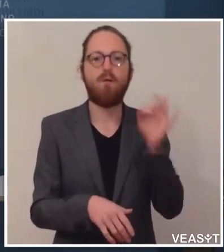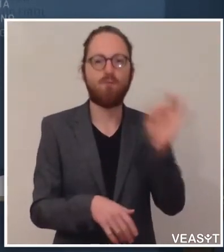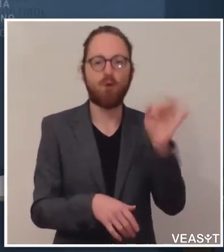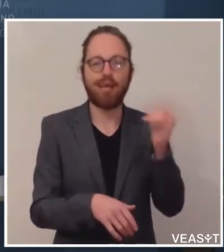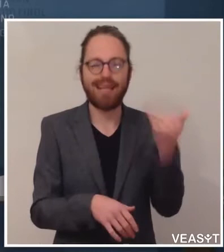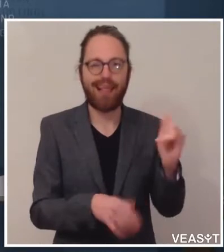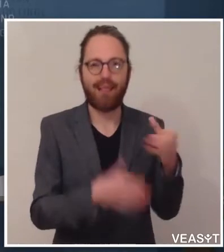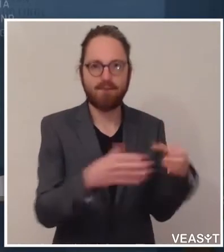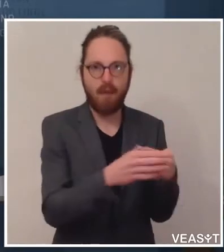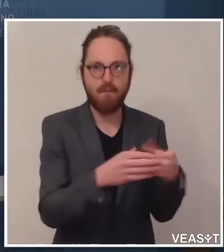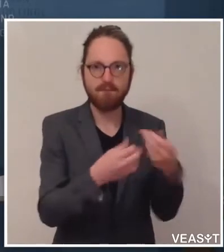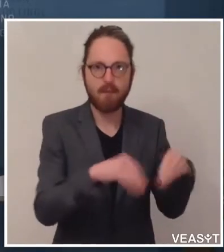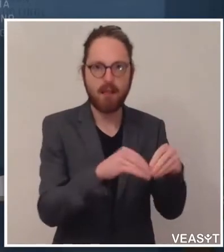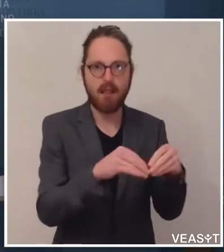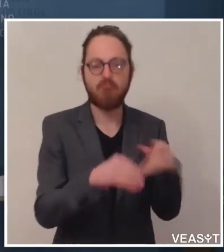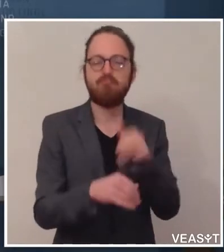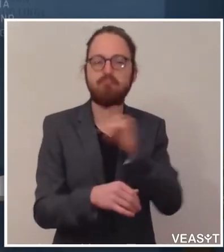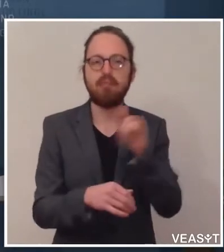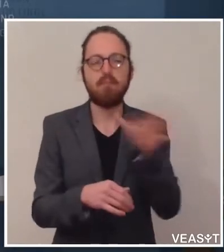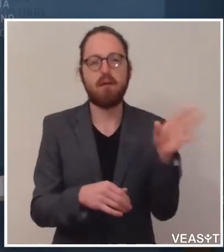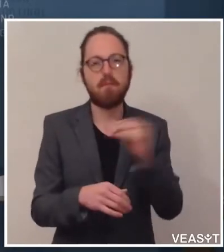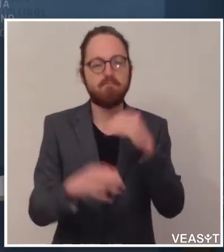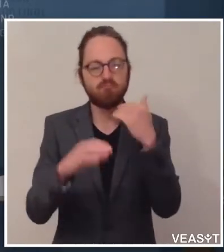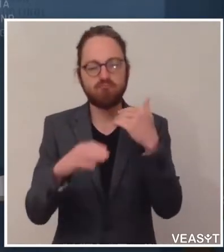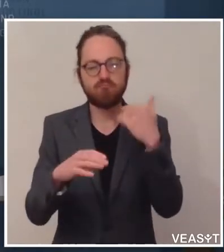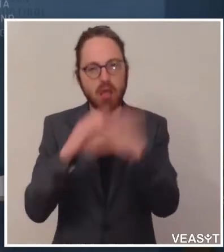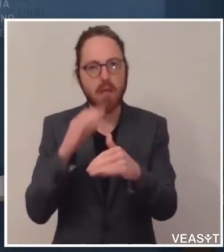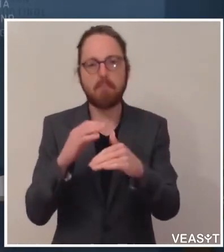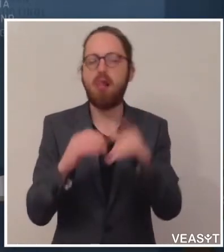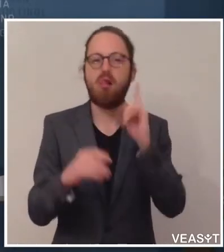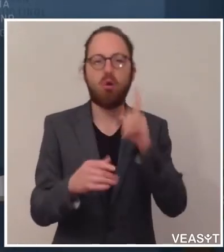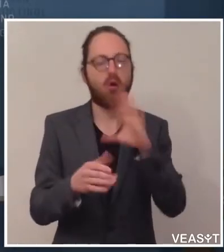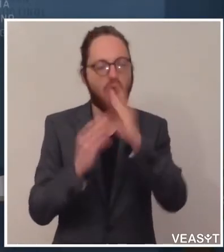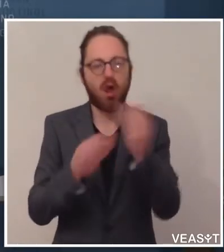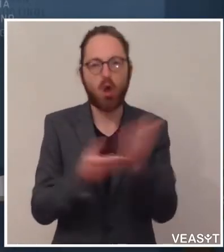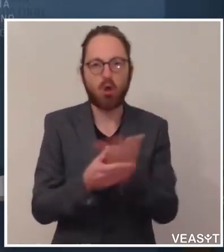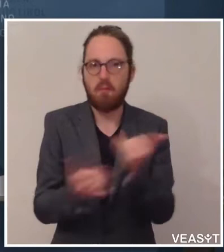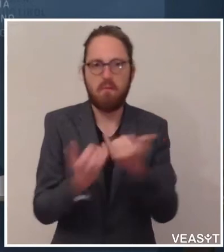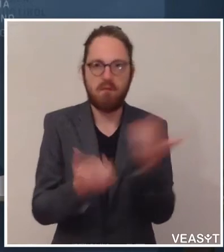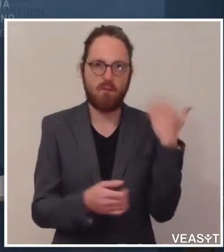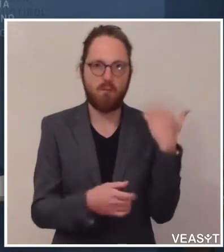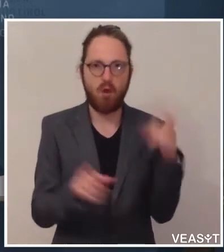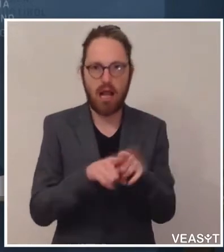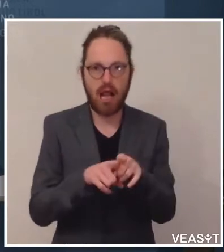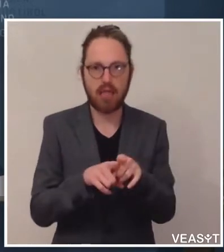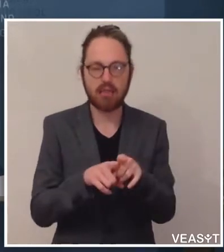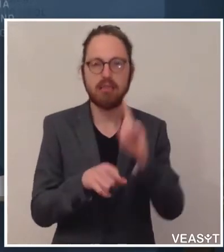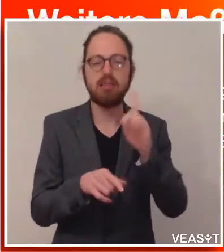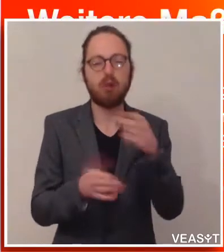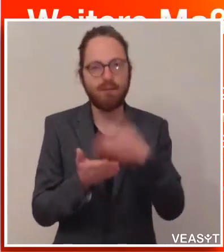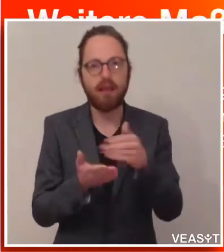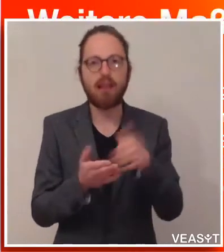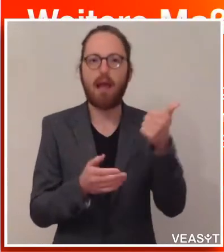Sozialspringel immer mit einfacher E-Mail und mit den Dokumenten wie vorher. Eine weitere wichtige Maßnahme,